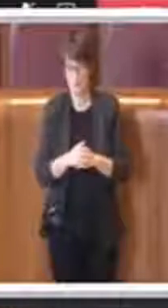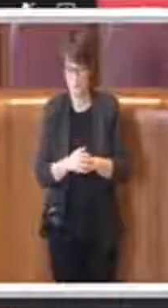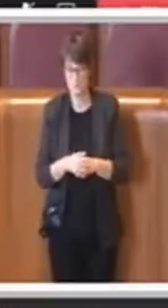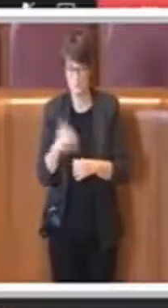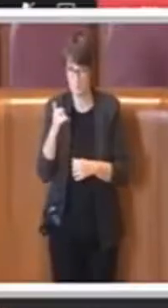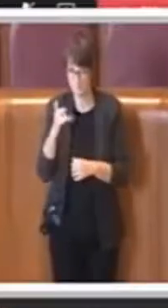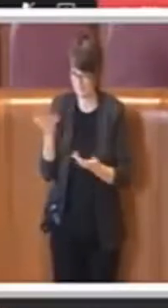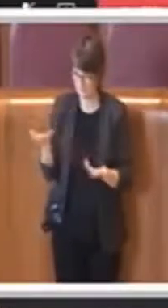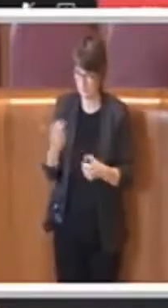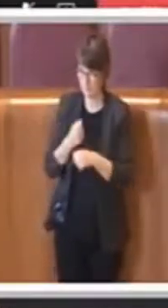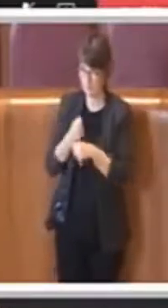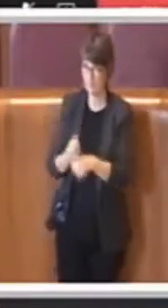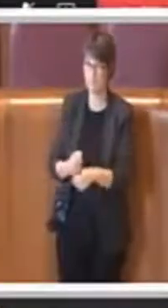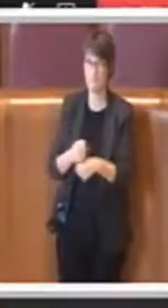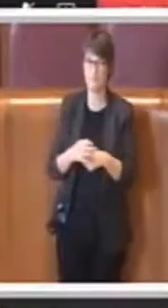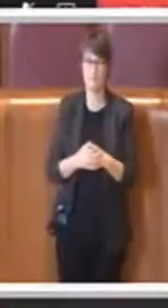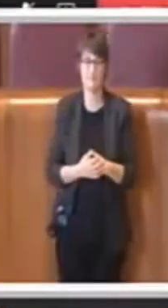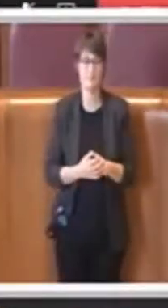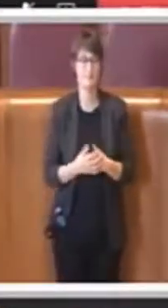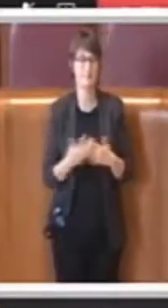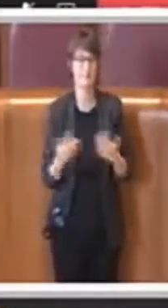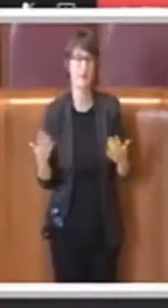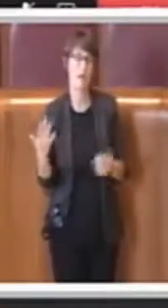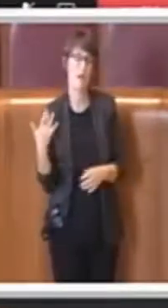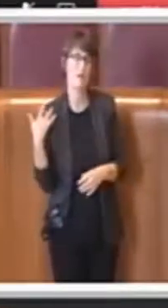Grazie. Sì,